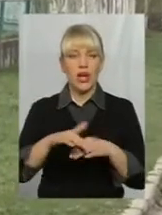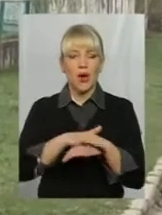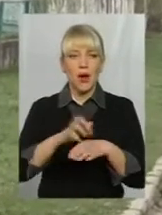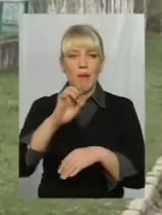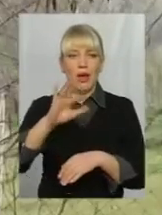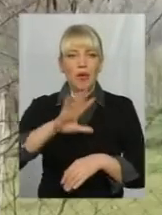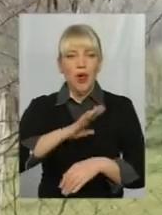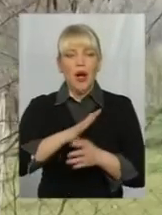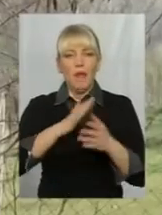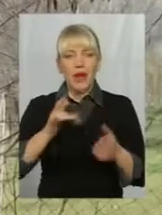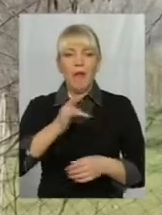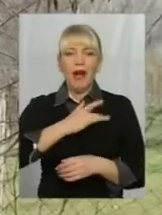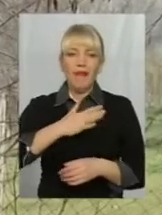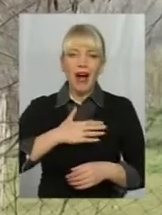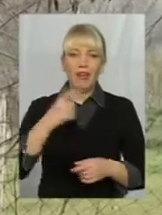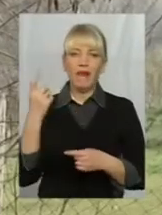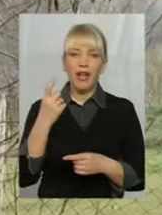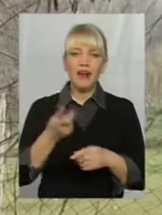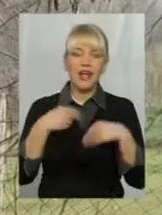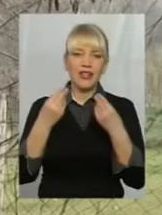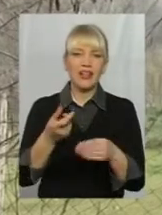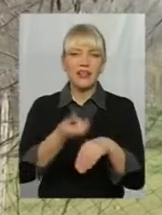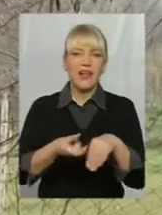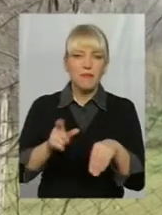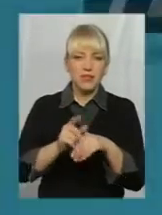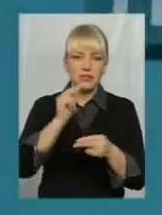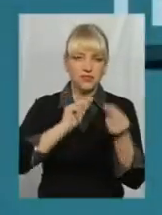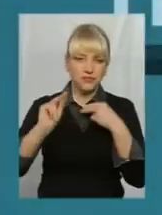бо у приватну власність пороздавали найбільш ласі шматки.